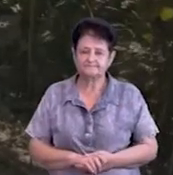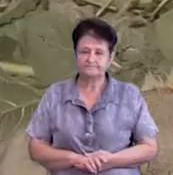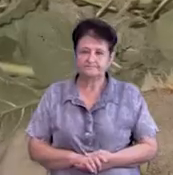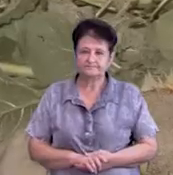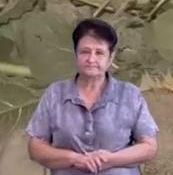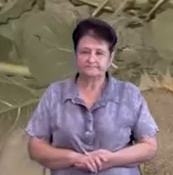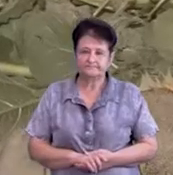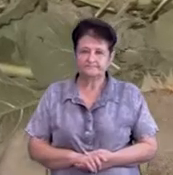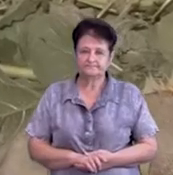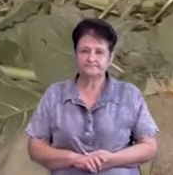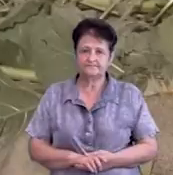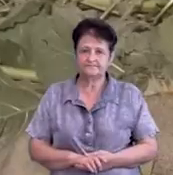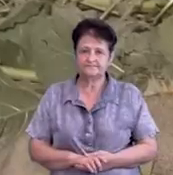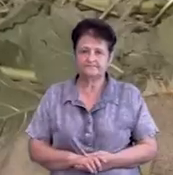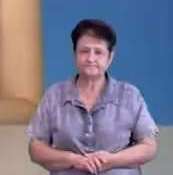новини на Суспільному.